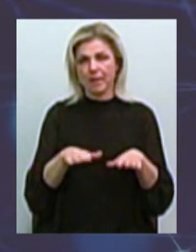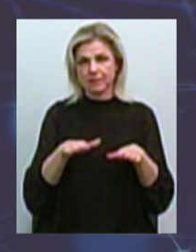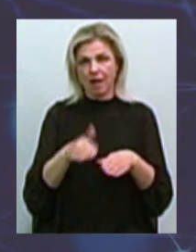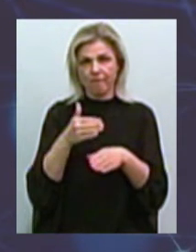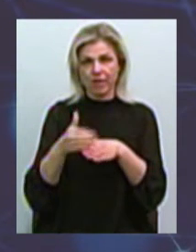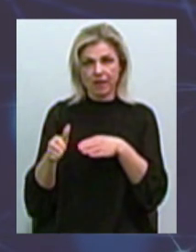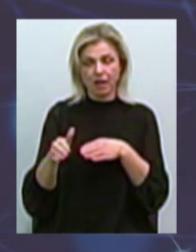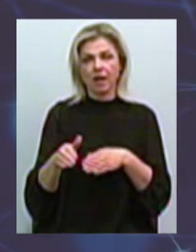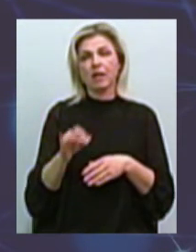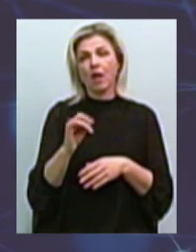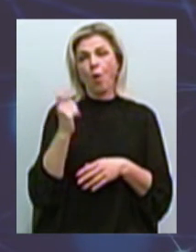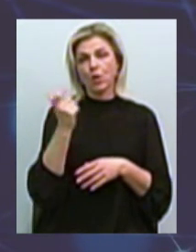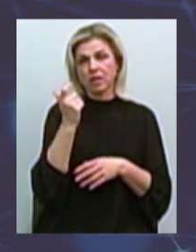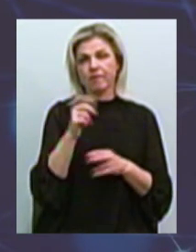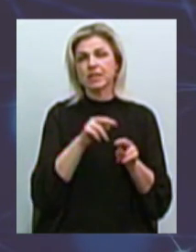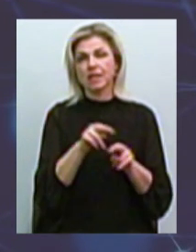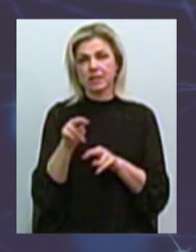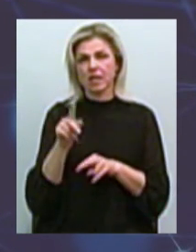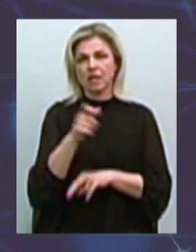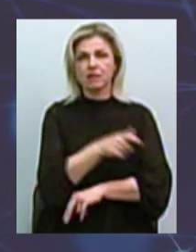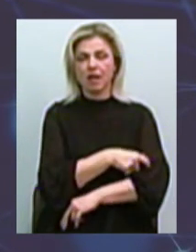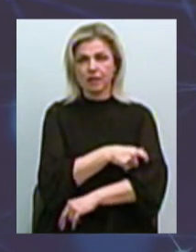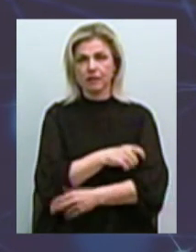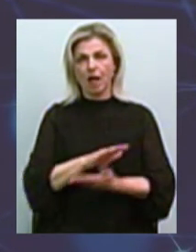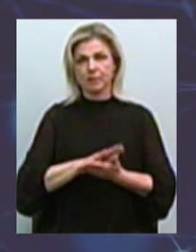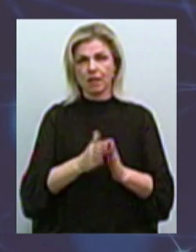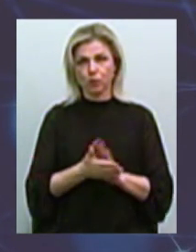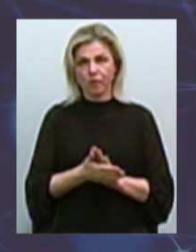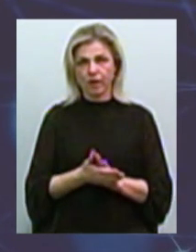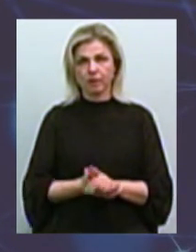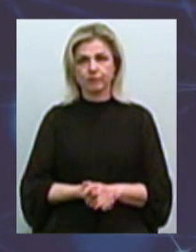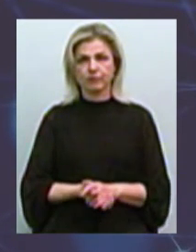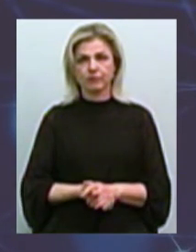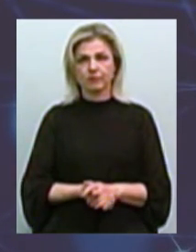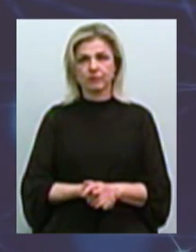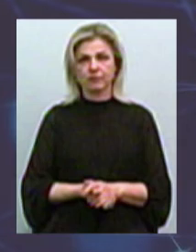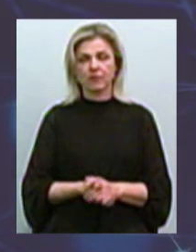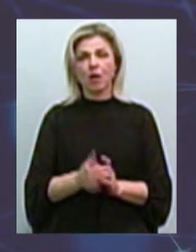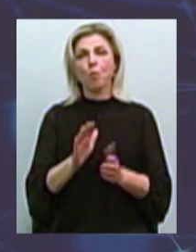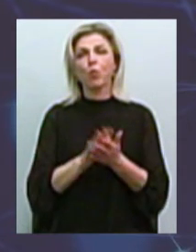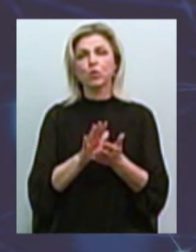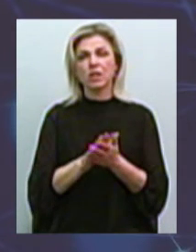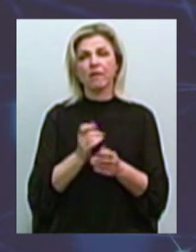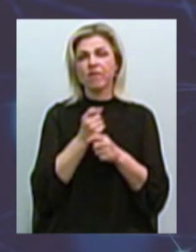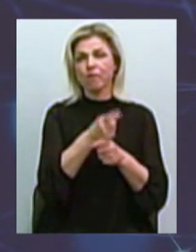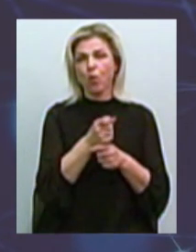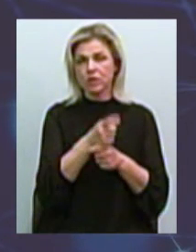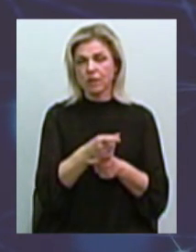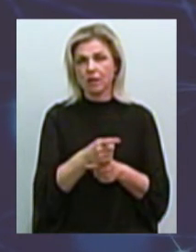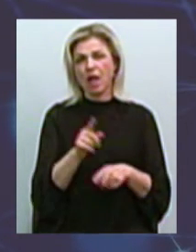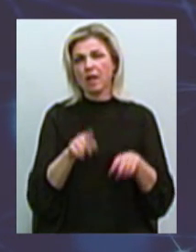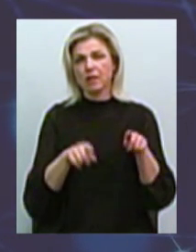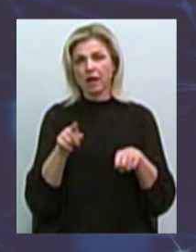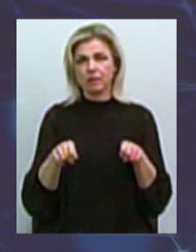які, якби, хіняві следять за санітарною обстановкою, вивозят мусор, тому що іноді, оті,